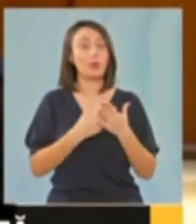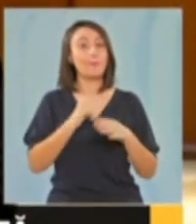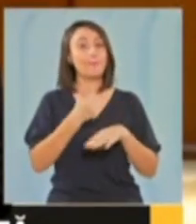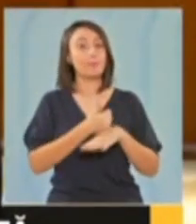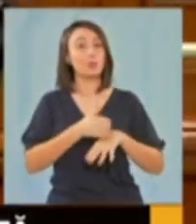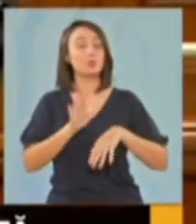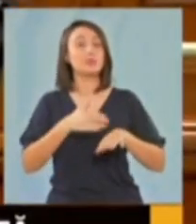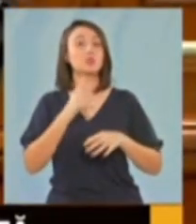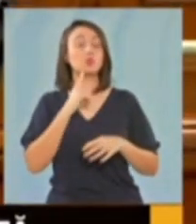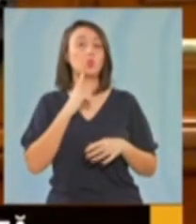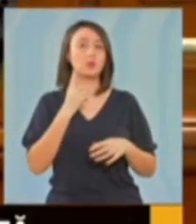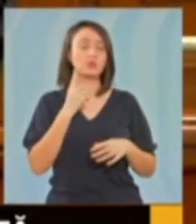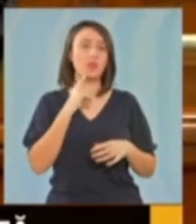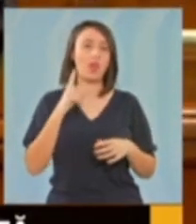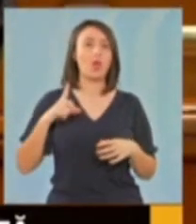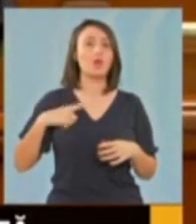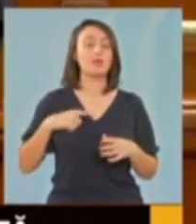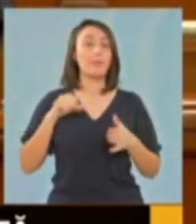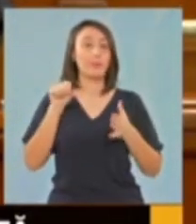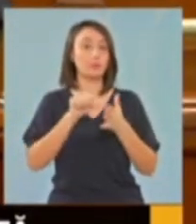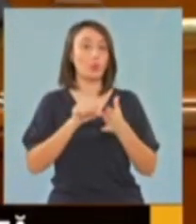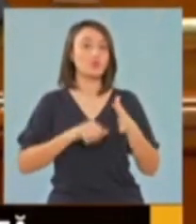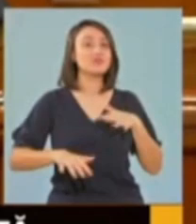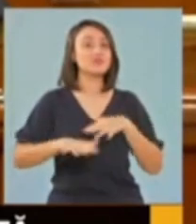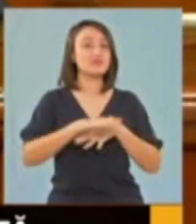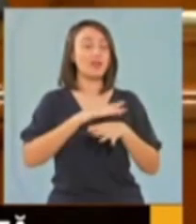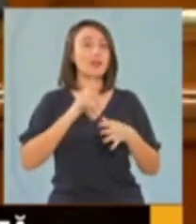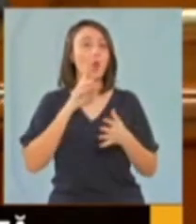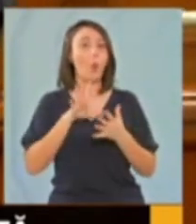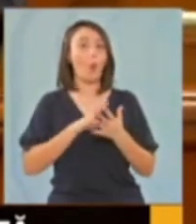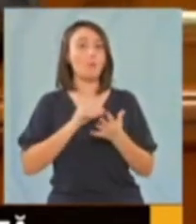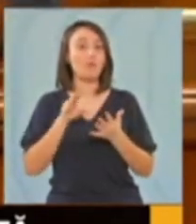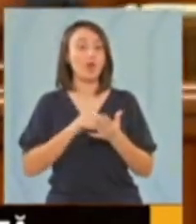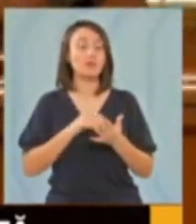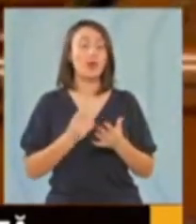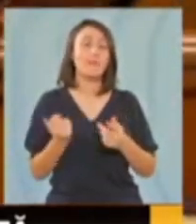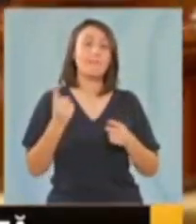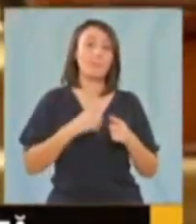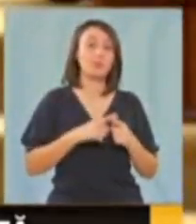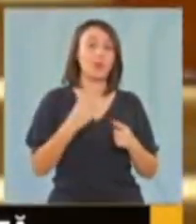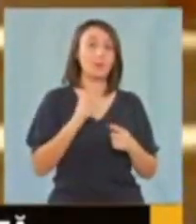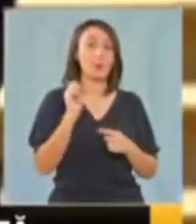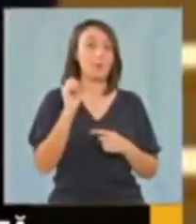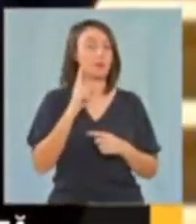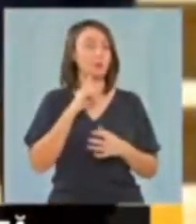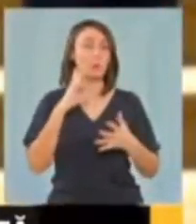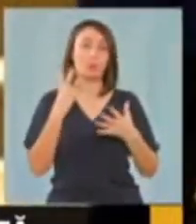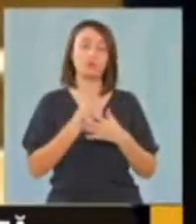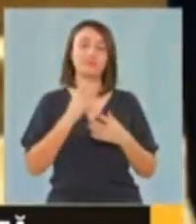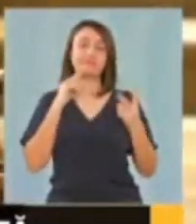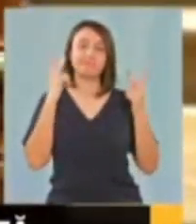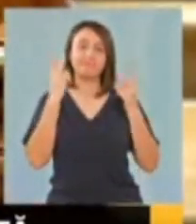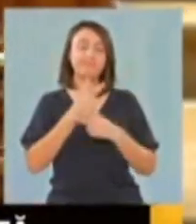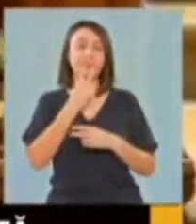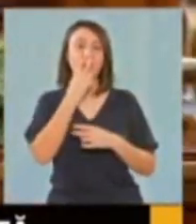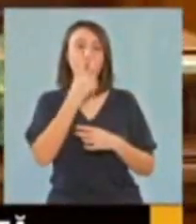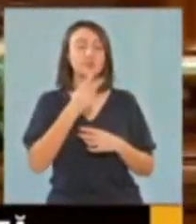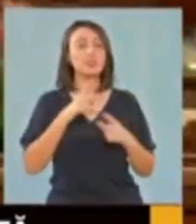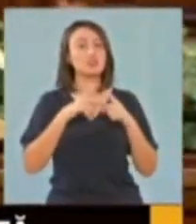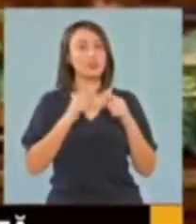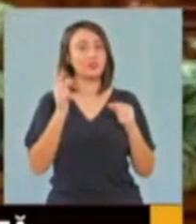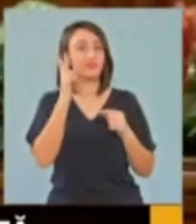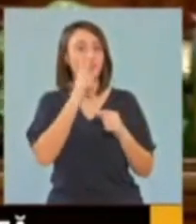premierul Nicolae Ciucă se află în mijlocul unui scandal de plagiat. În plus, cele două partide nu au reușit să se pună de acord în privința